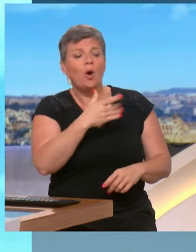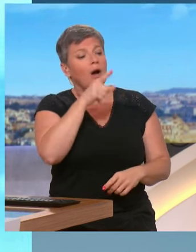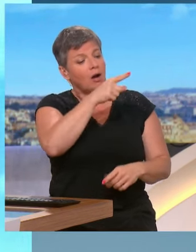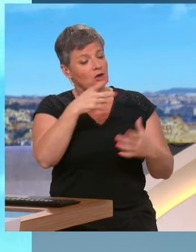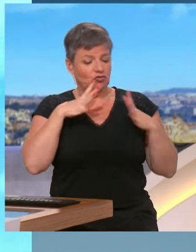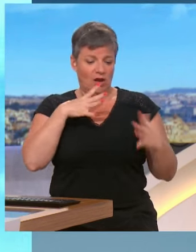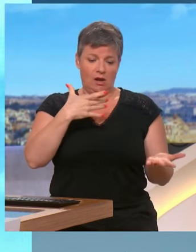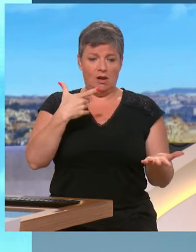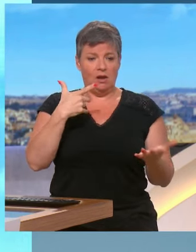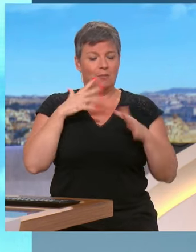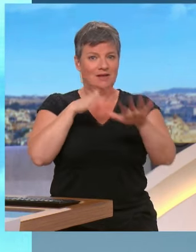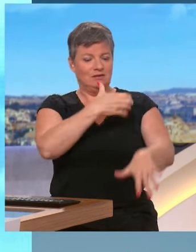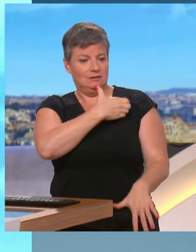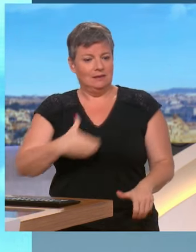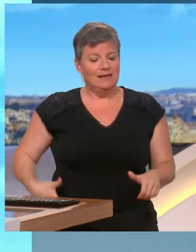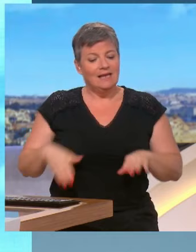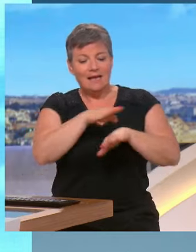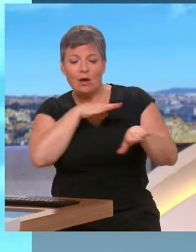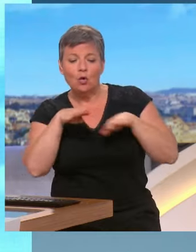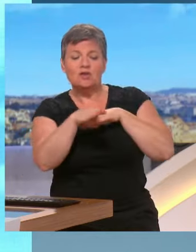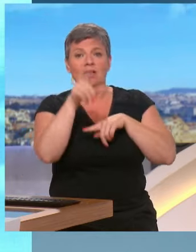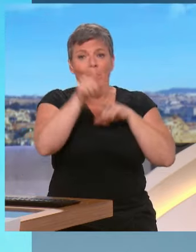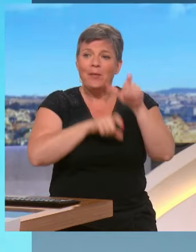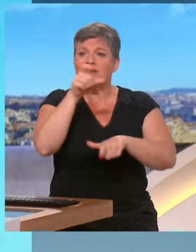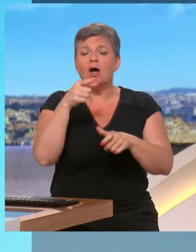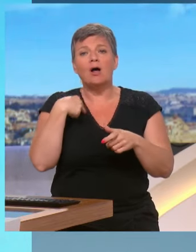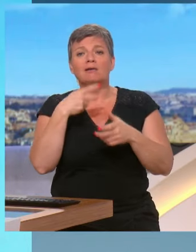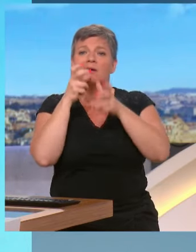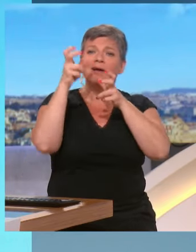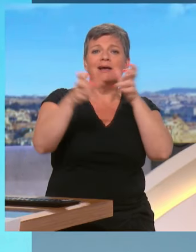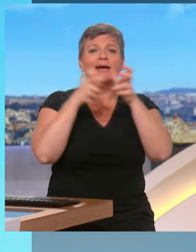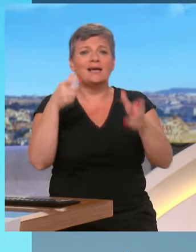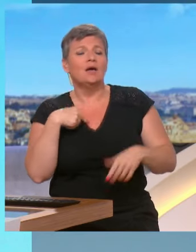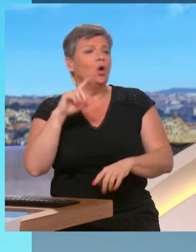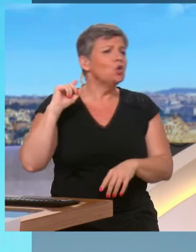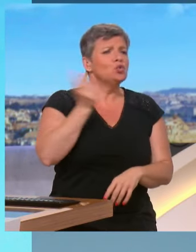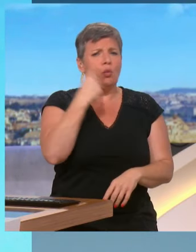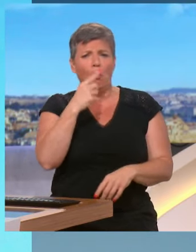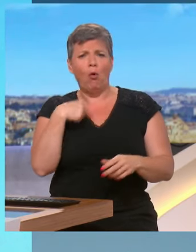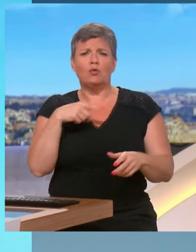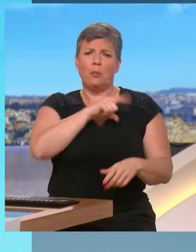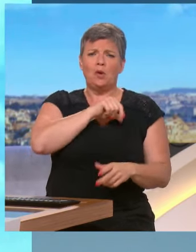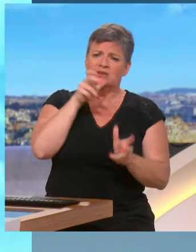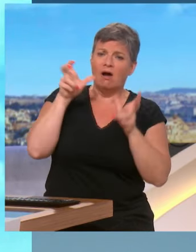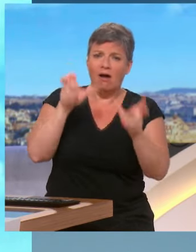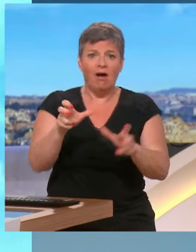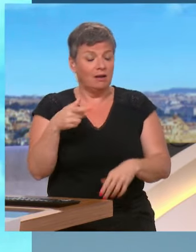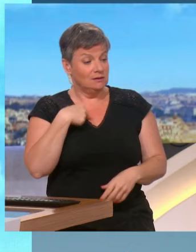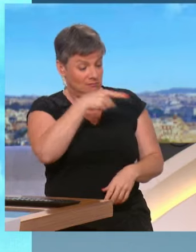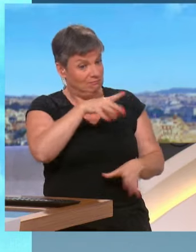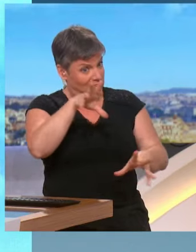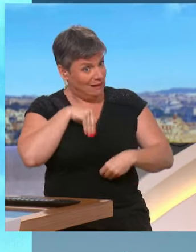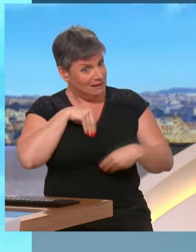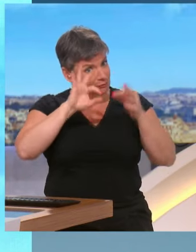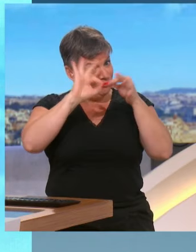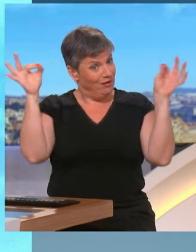qui ont pour slogan, tout le monde déteste la police. Vous le savez, ce sera sans doute entendu encore aujourd'hui dans les manifestations. Est-ce que vous, vous acceptez